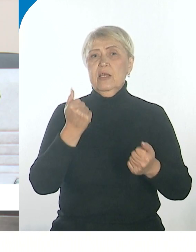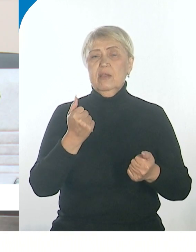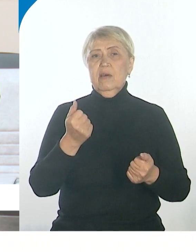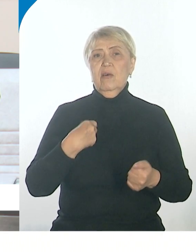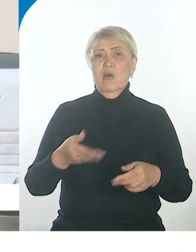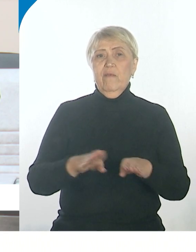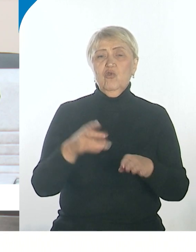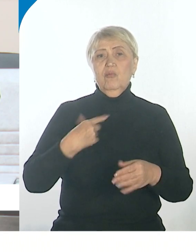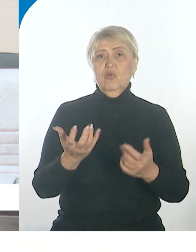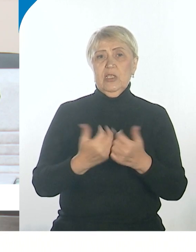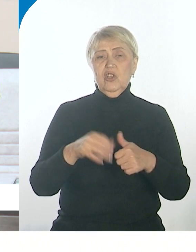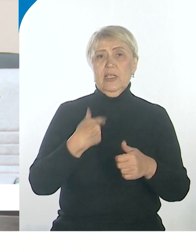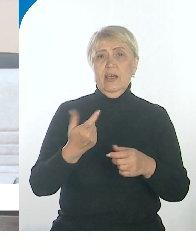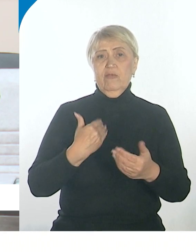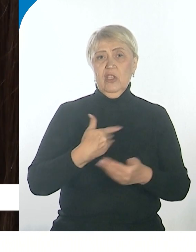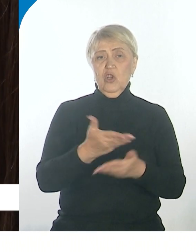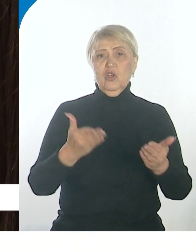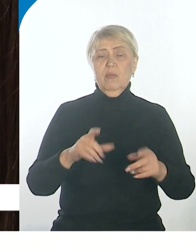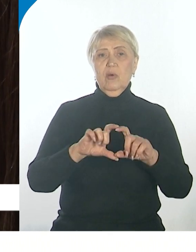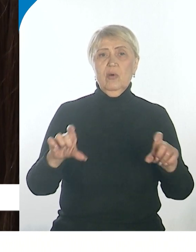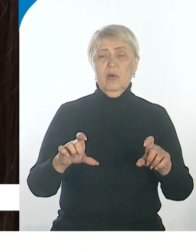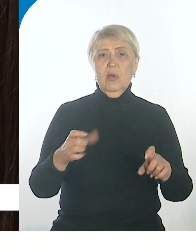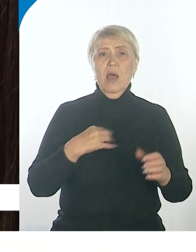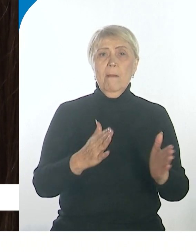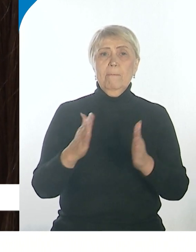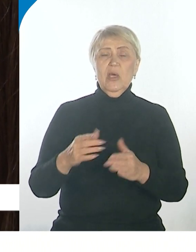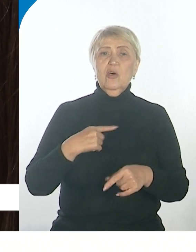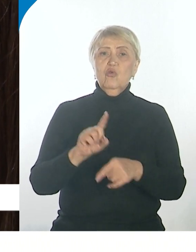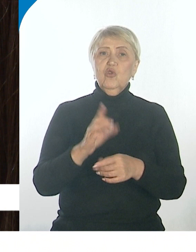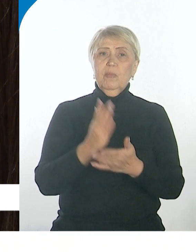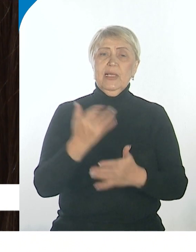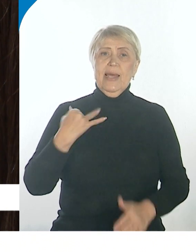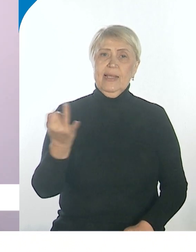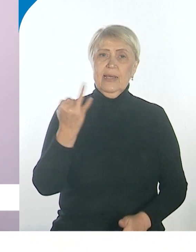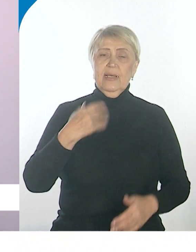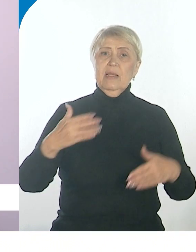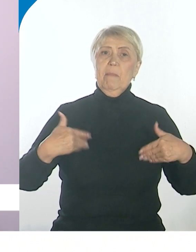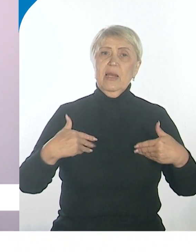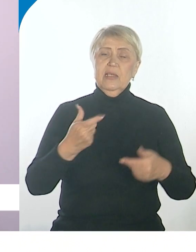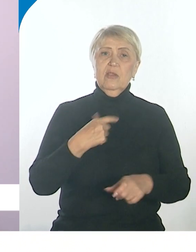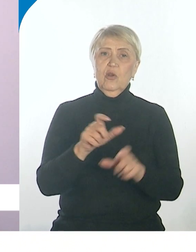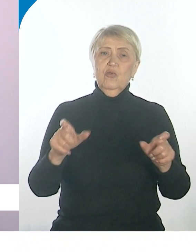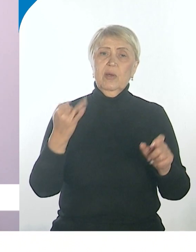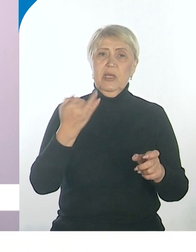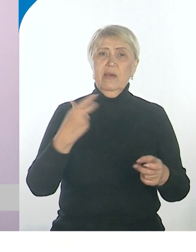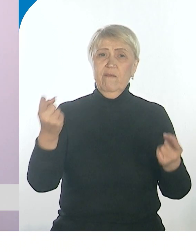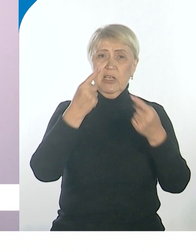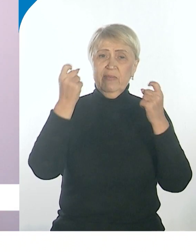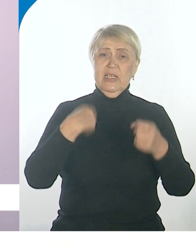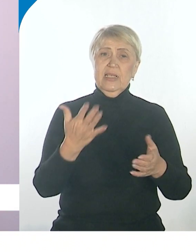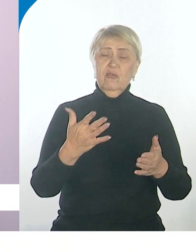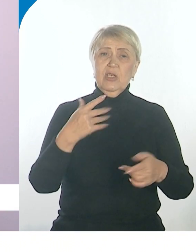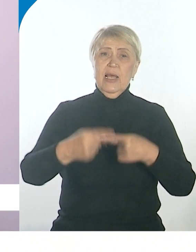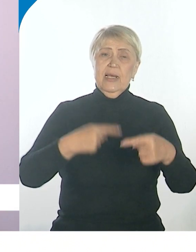в наше медучреждение. Метод должен быть интересен, он должен быть полезен людям, и он до известной степени должен быть